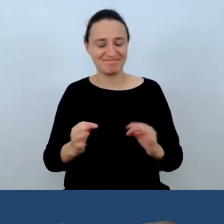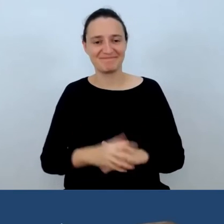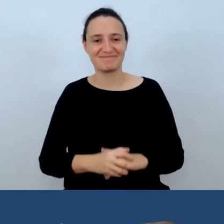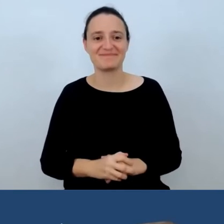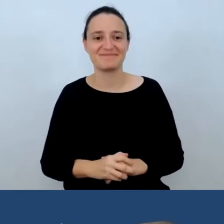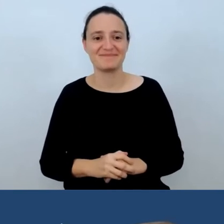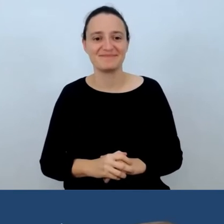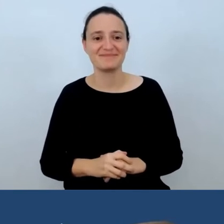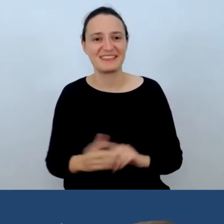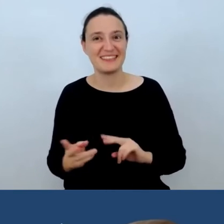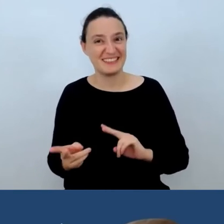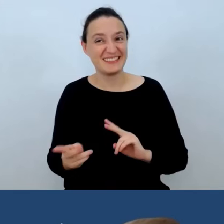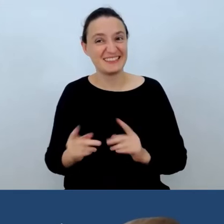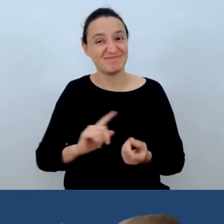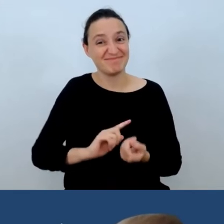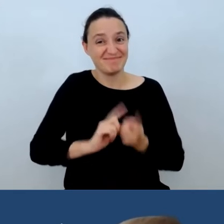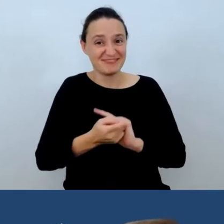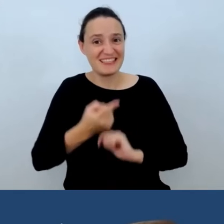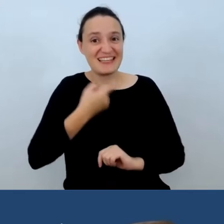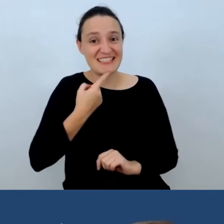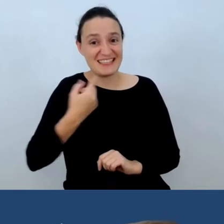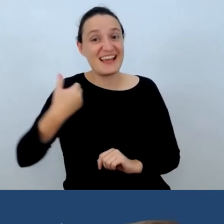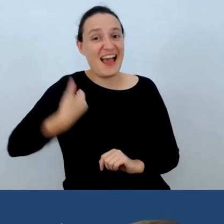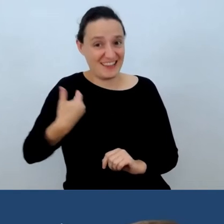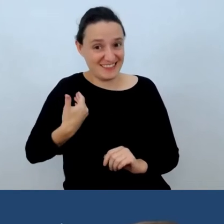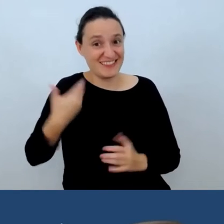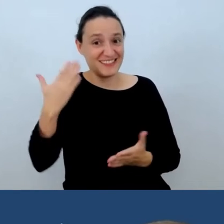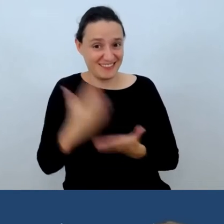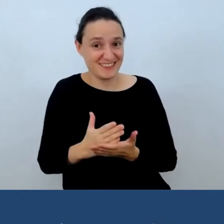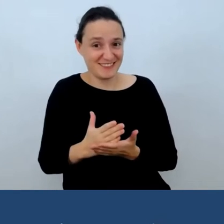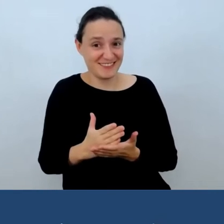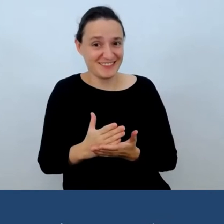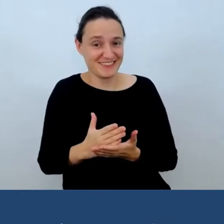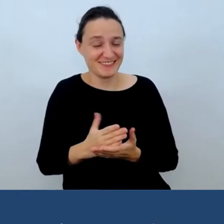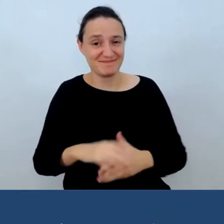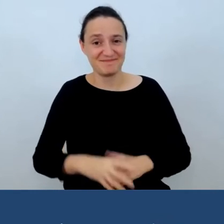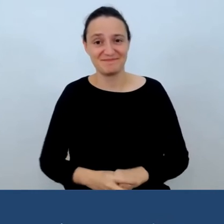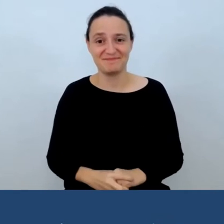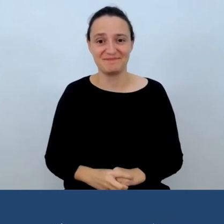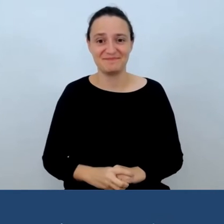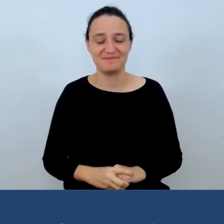We'll switch to English now. Przejdziemy już na język angielski.